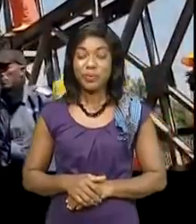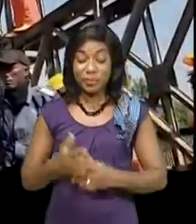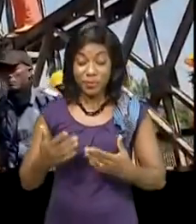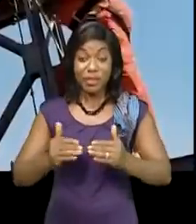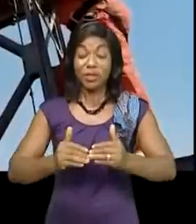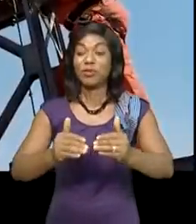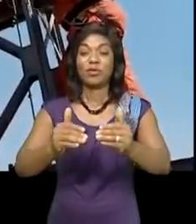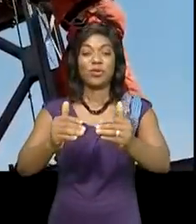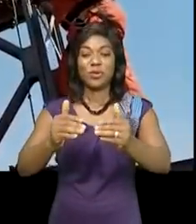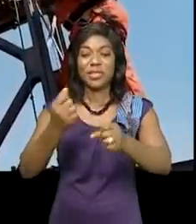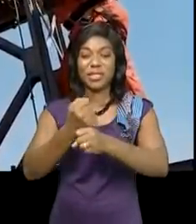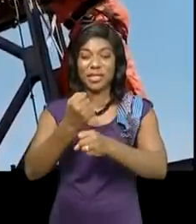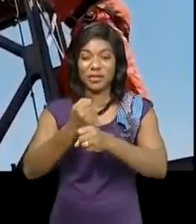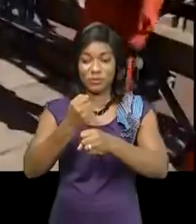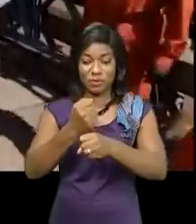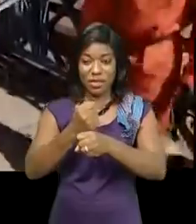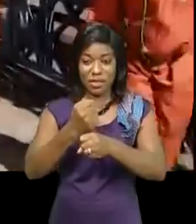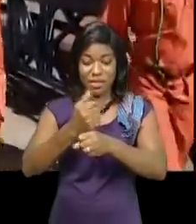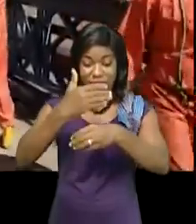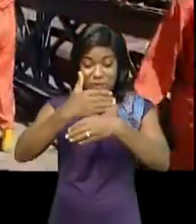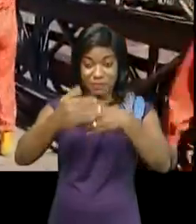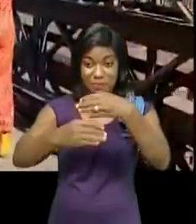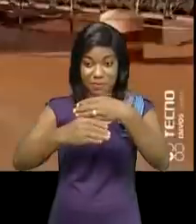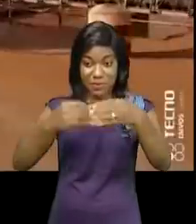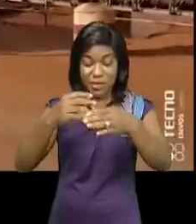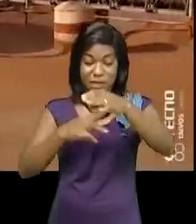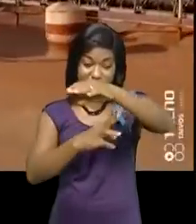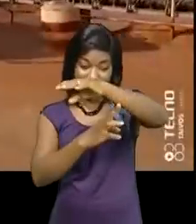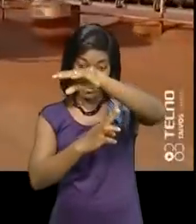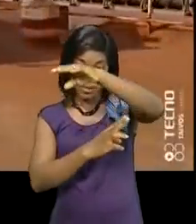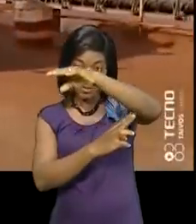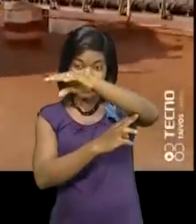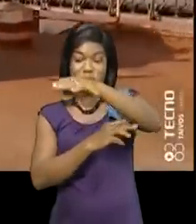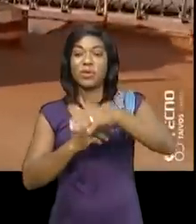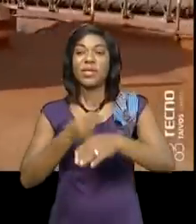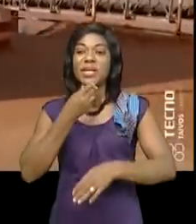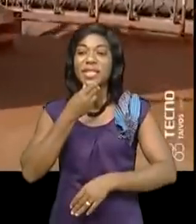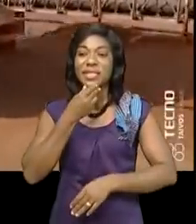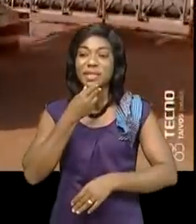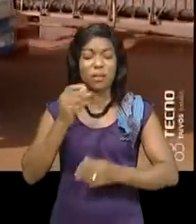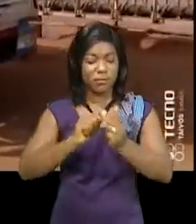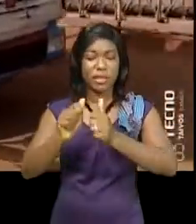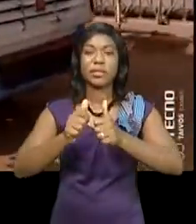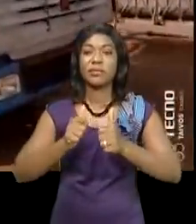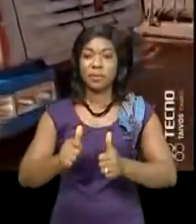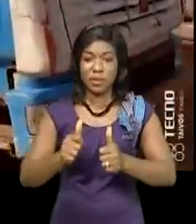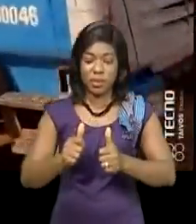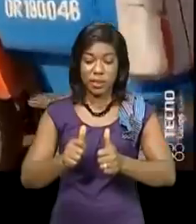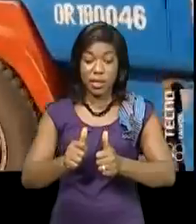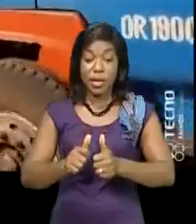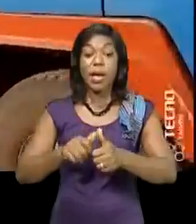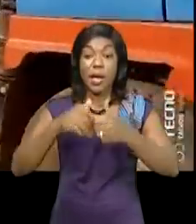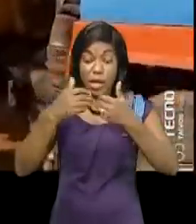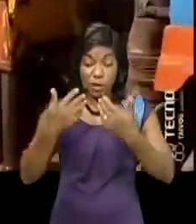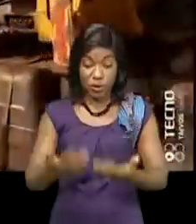évolution de travaux de réhabilitation du pont Kassai. Le premier convoi des éléments constitutifs du pont est arrivé depuis